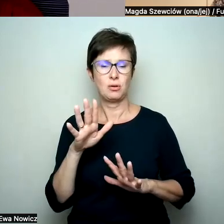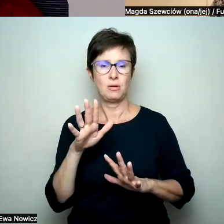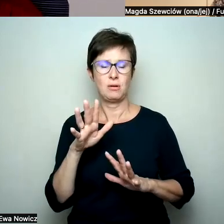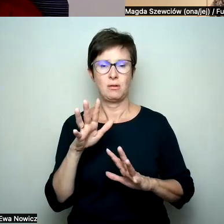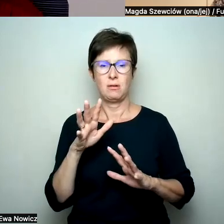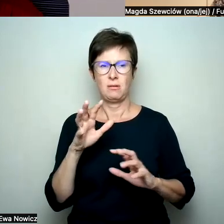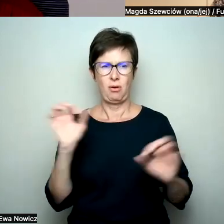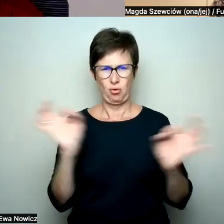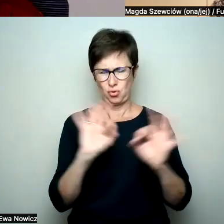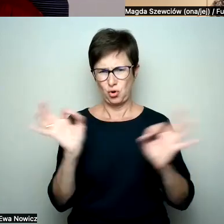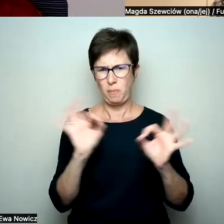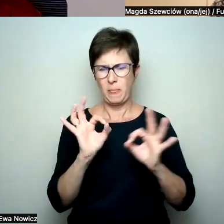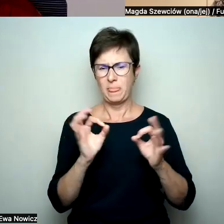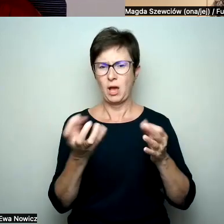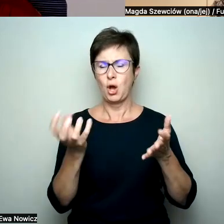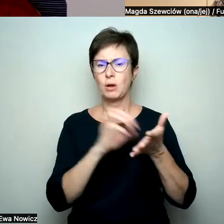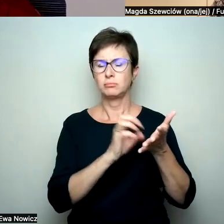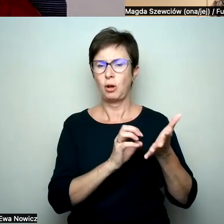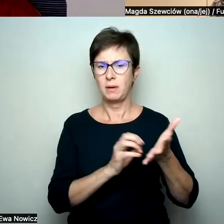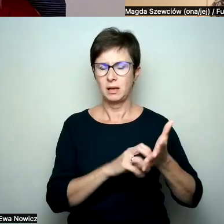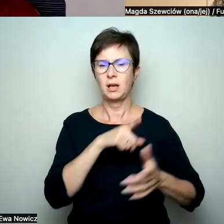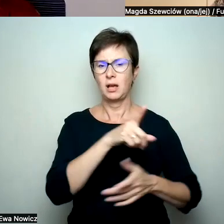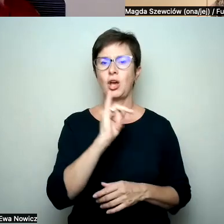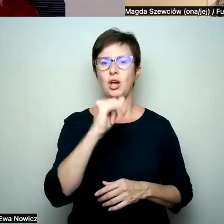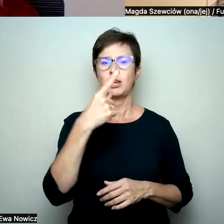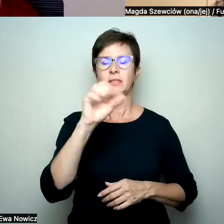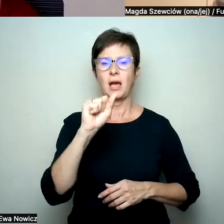komentarze po tym, jak Ida, polski firm, zdobył Oscara.